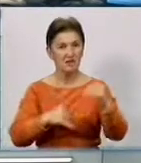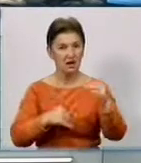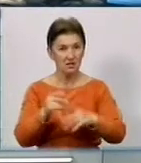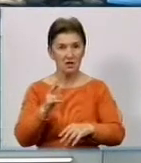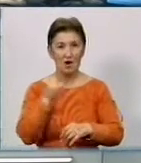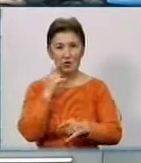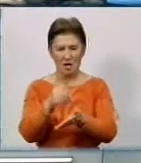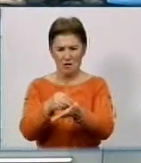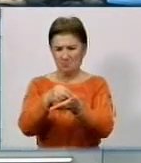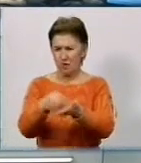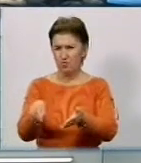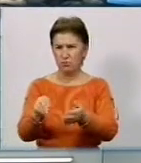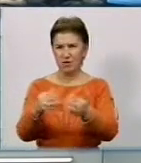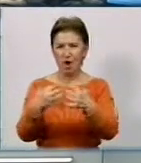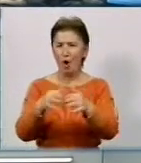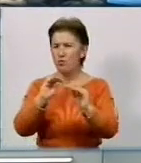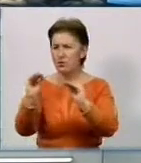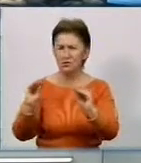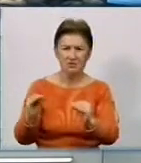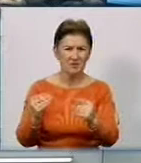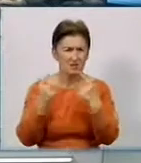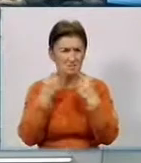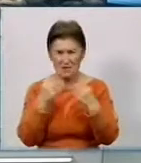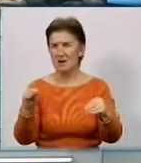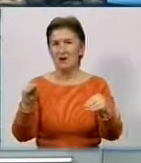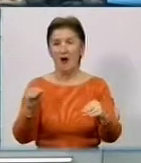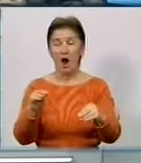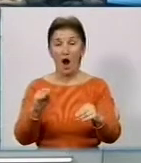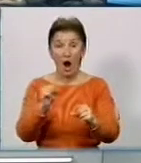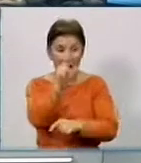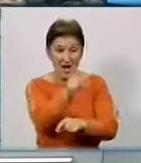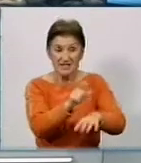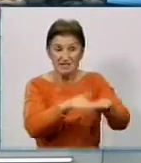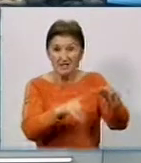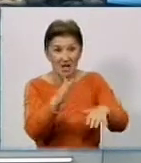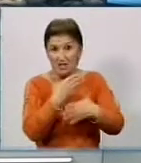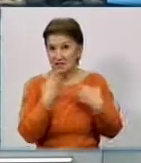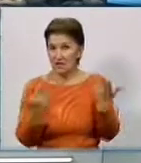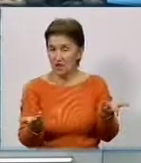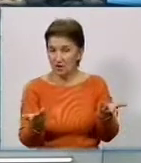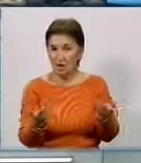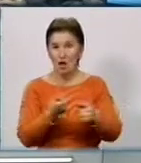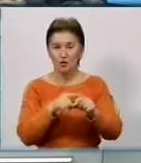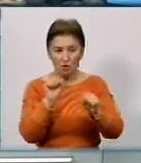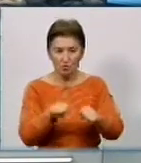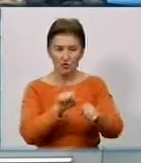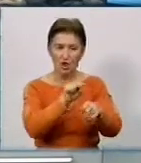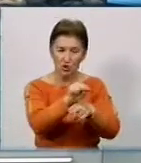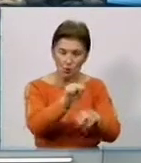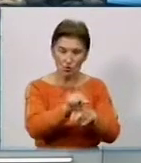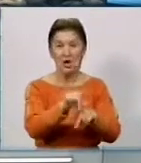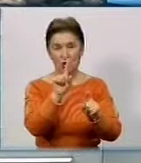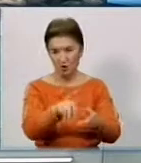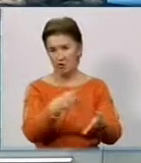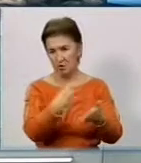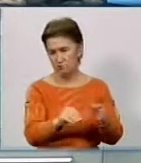приобреталось дорогостоящее оборудование, а потом простаивала. Мы категорически против такой позиции. Если есть специалист, которого можно доучить, обучить, то мы приобретали туда